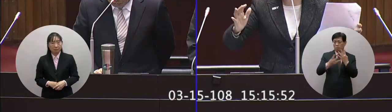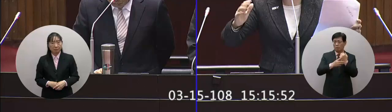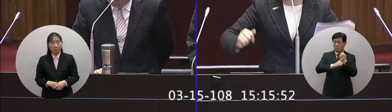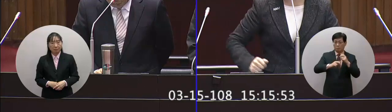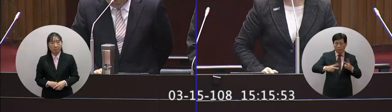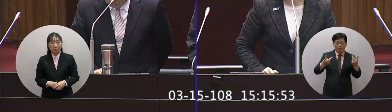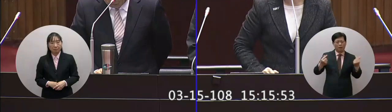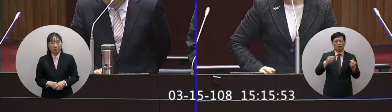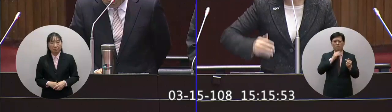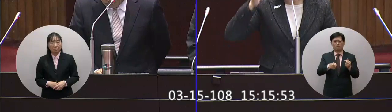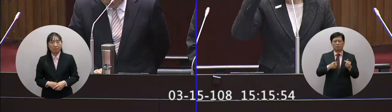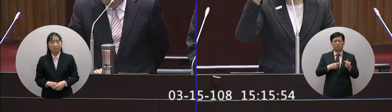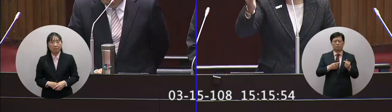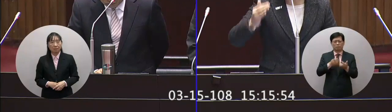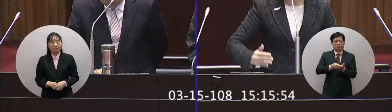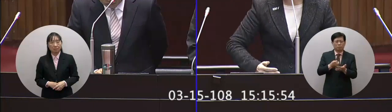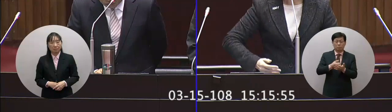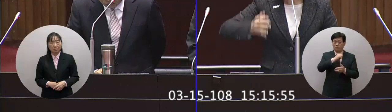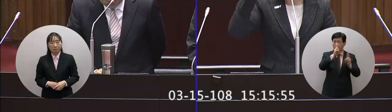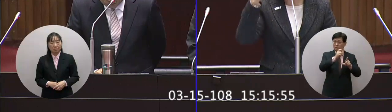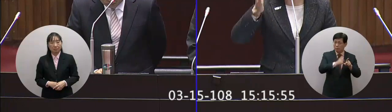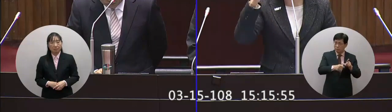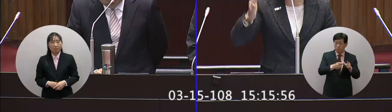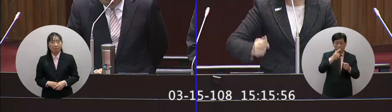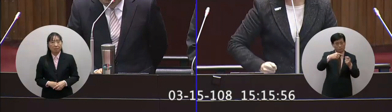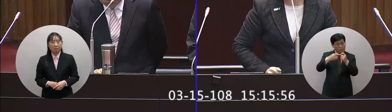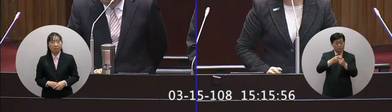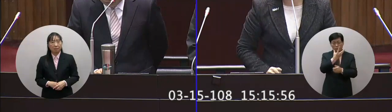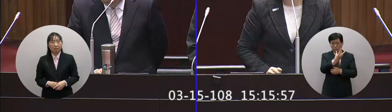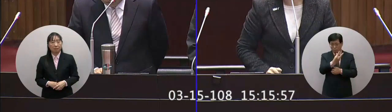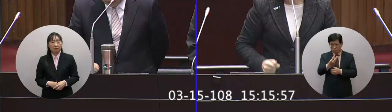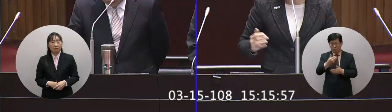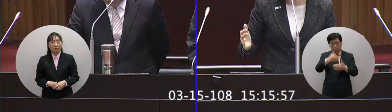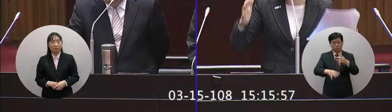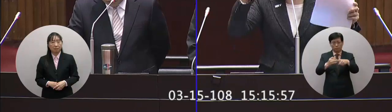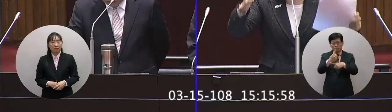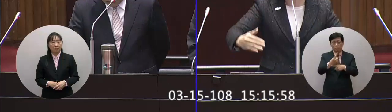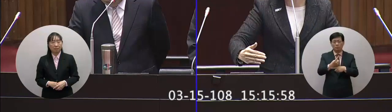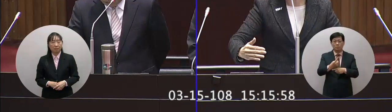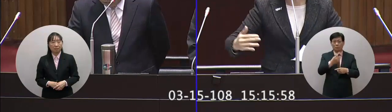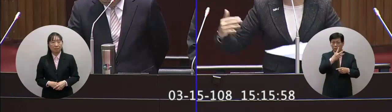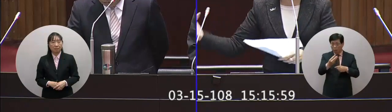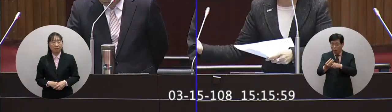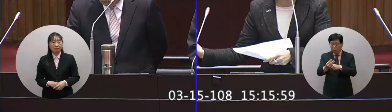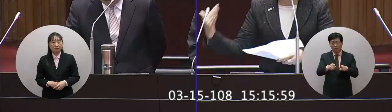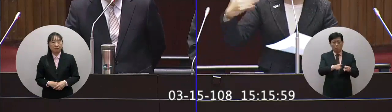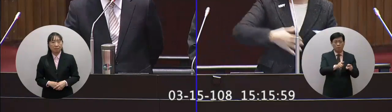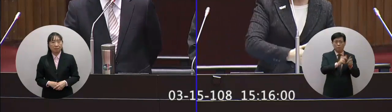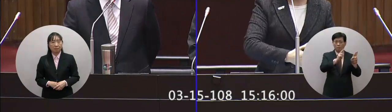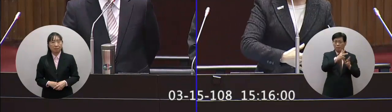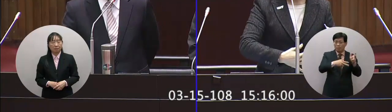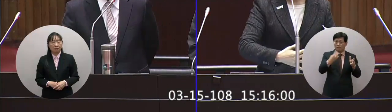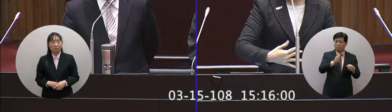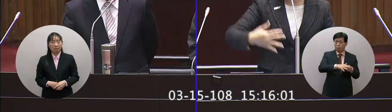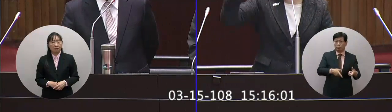開了一道窄門你台電你每年遞減1%結果你減的量民間電廠再